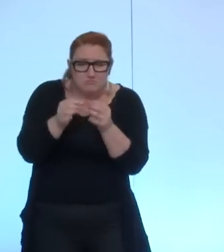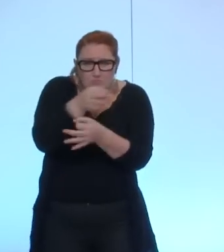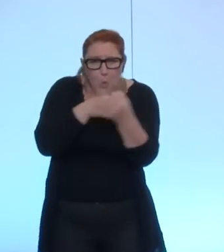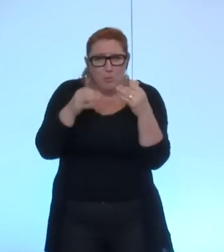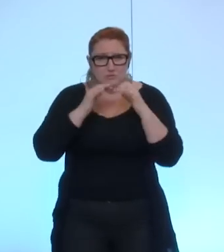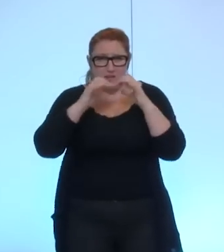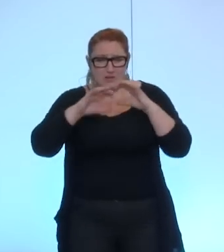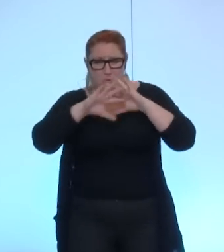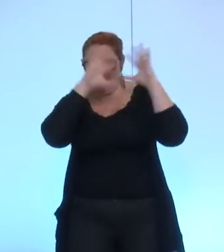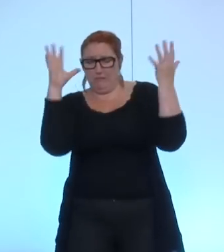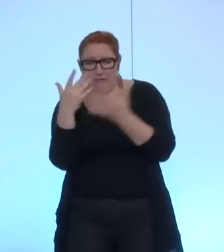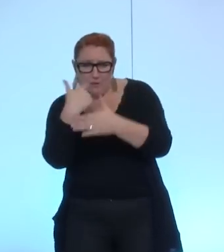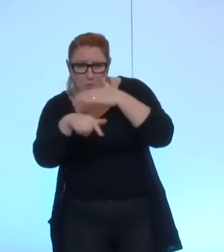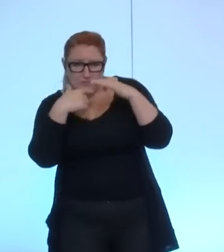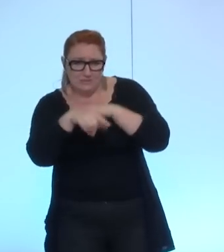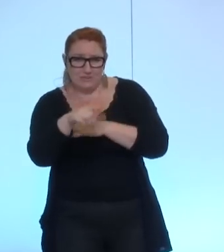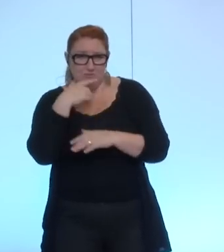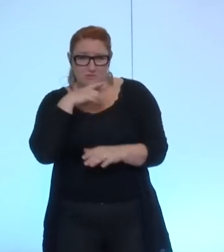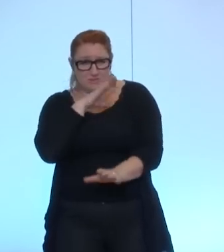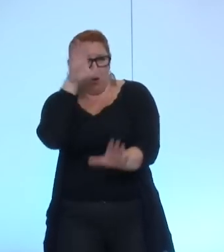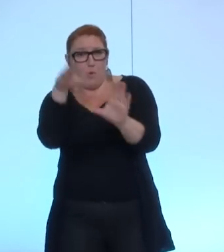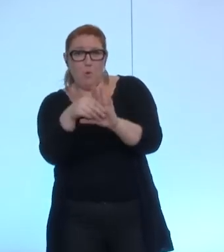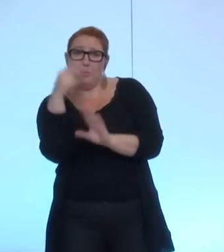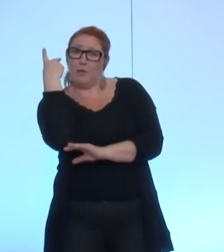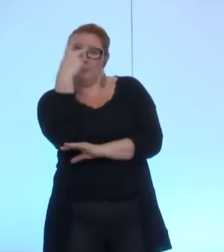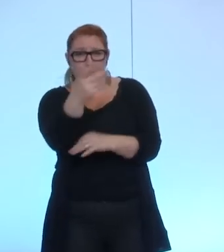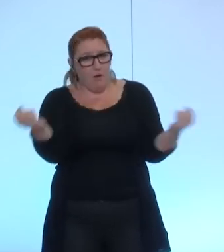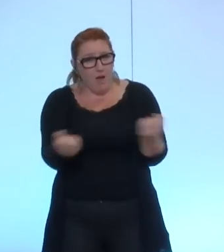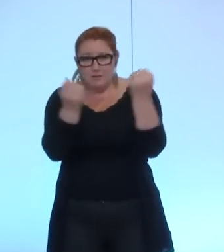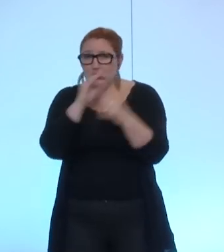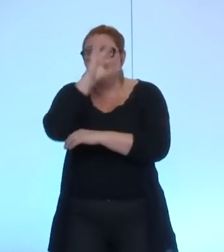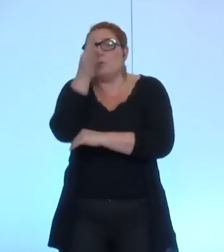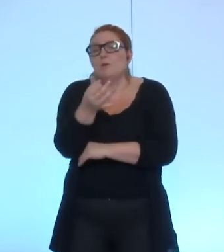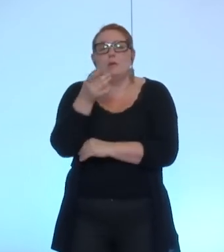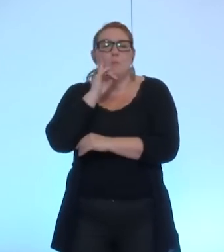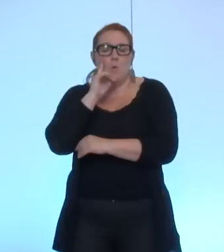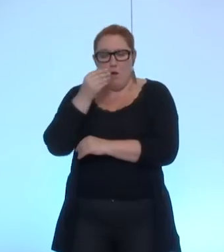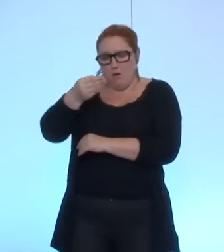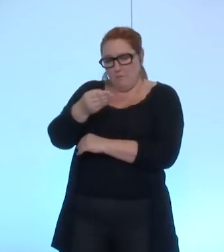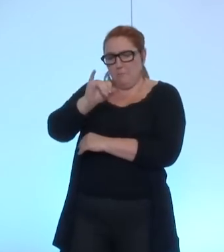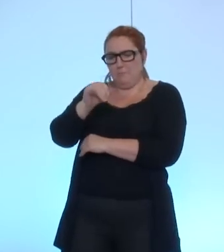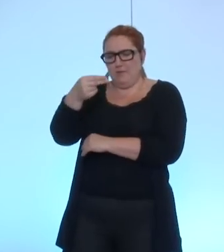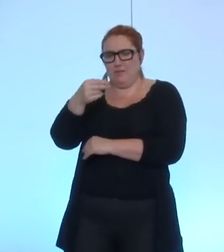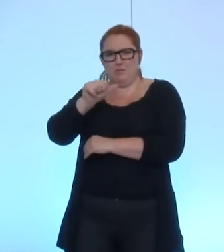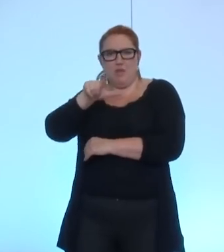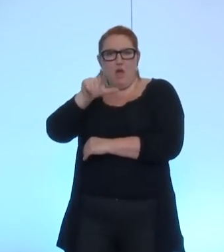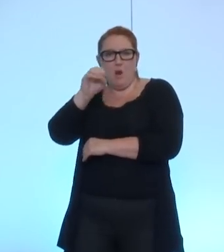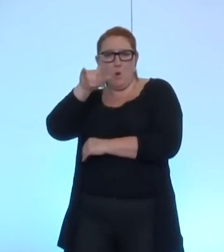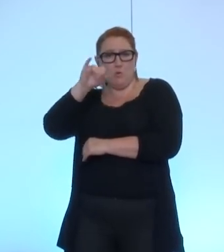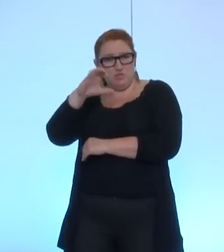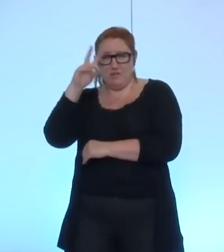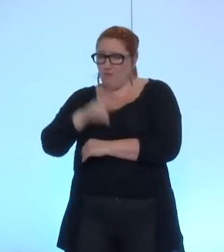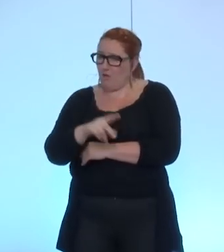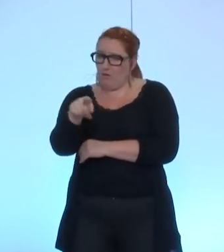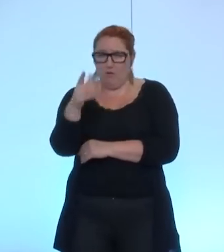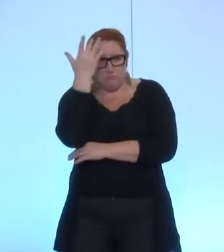pleinement leur partie de leur portefeuille d'activité parce que Minalogique a une vraie capacité, une